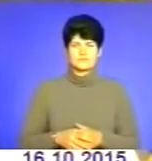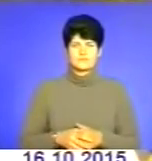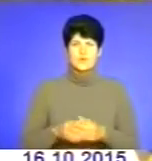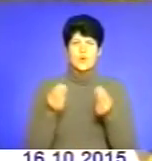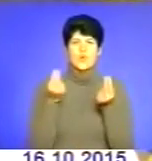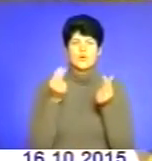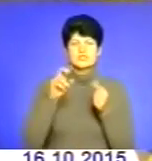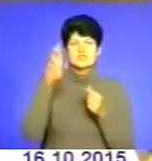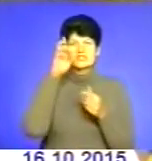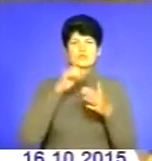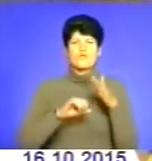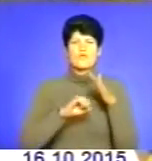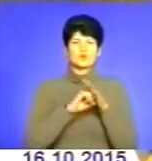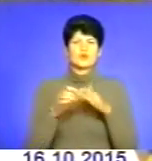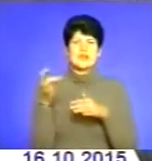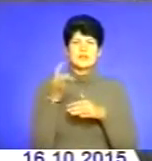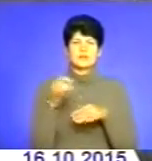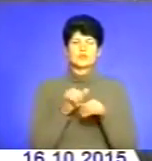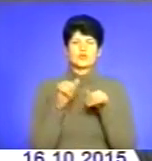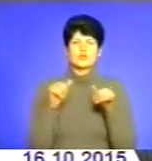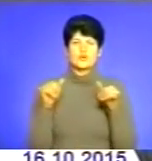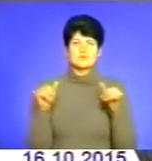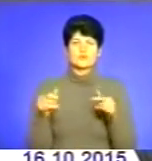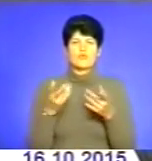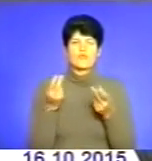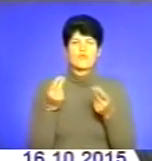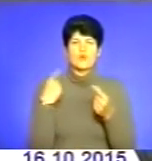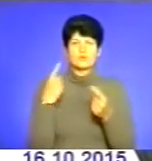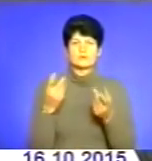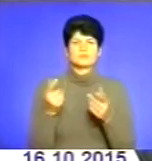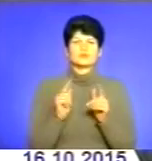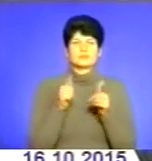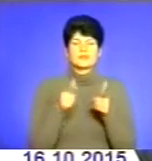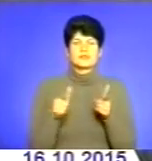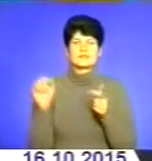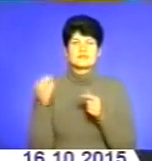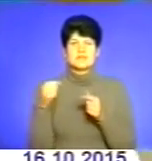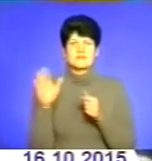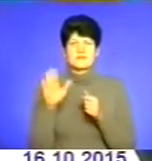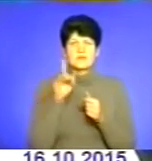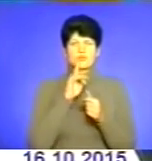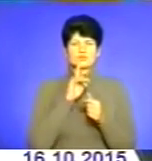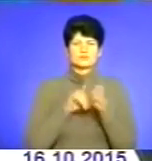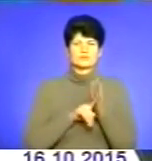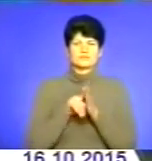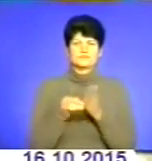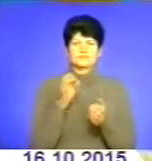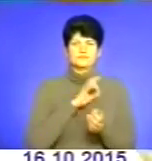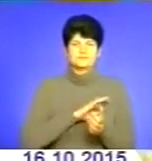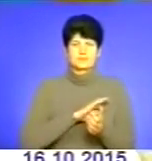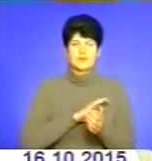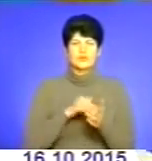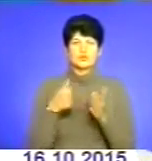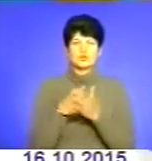кошти з Державного фонду регіонального розвитку в область надійшли лише в серпні-вересні, однак поки що їх стягають усвоїти. Включно до 28